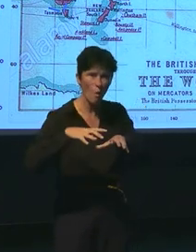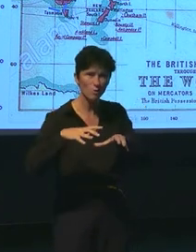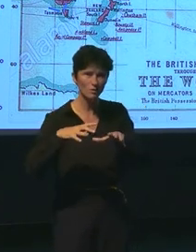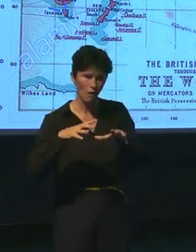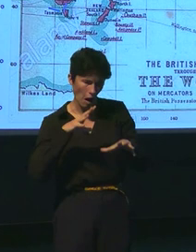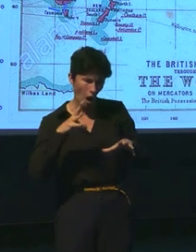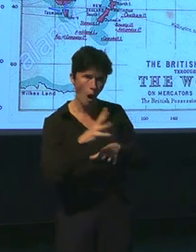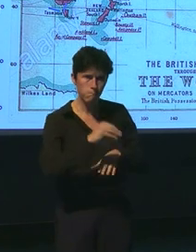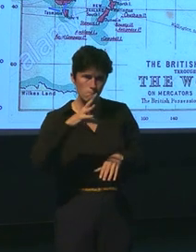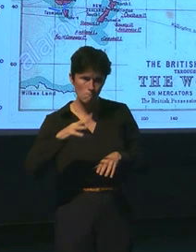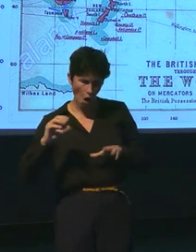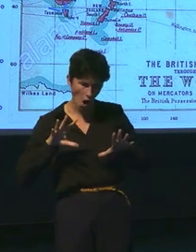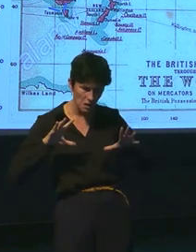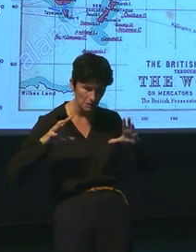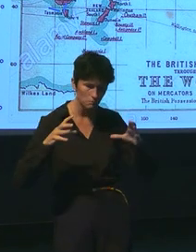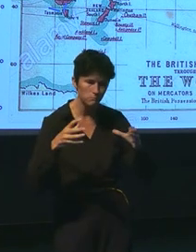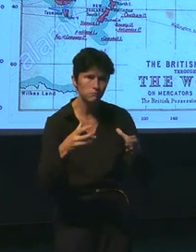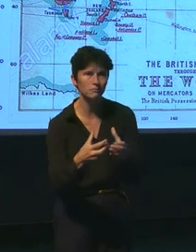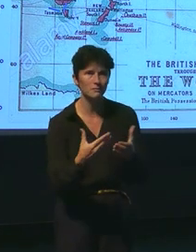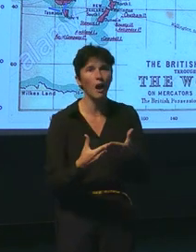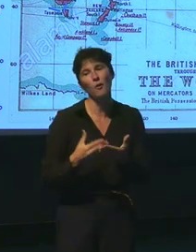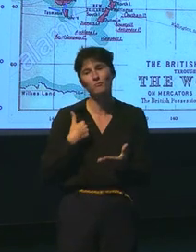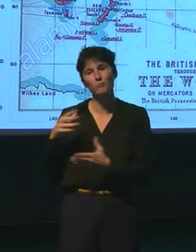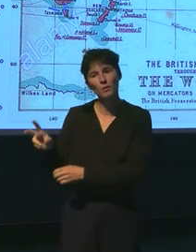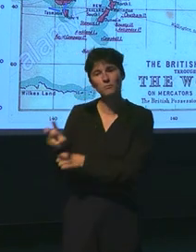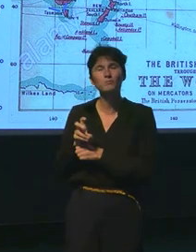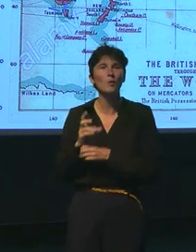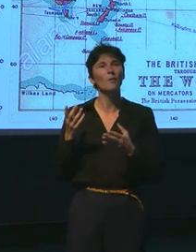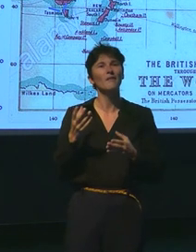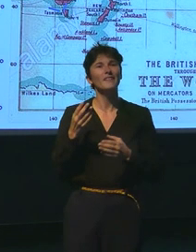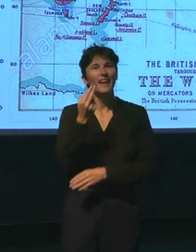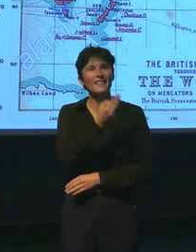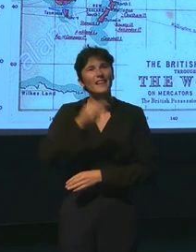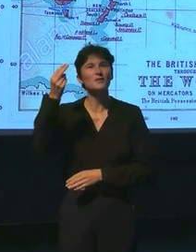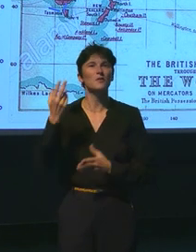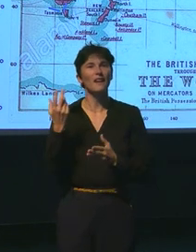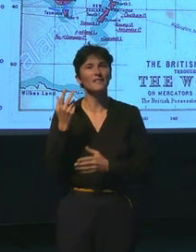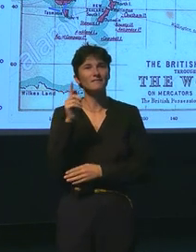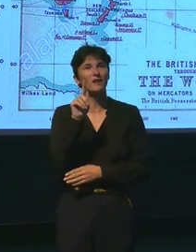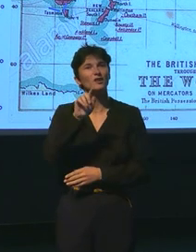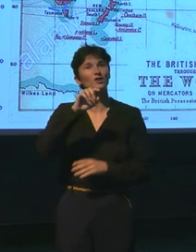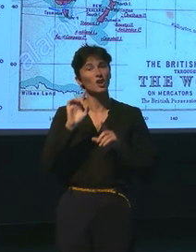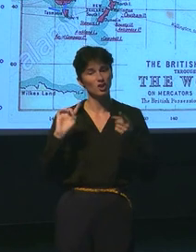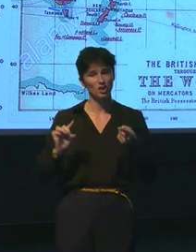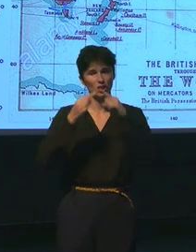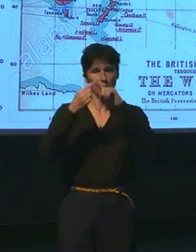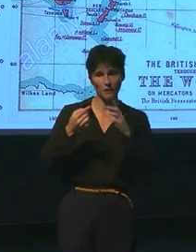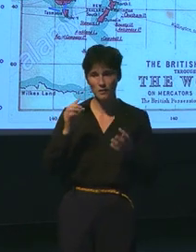Calmarins. Alors, je vais emprunter au national géographique un petit film. Je vais essayer de voir si ça marche.